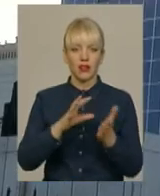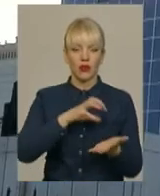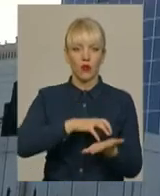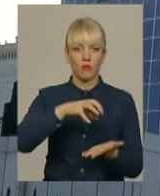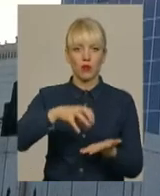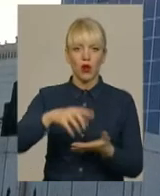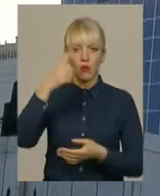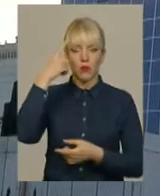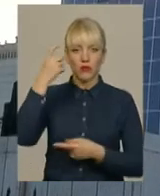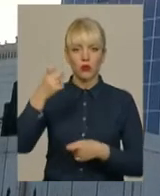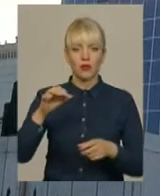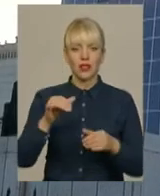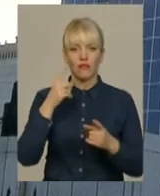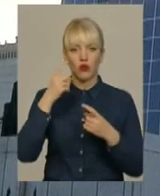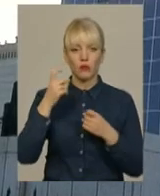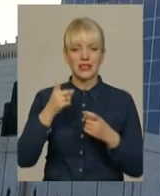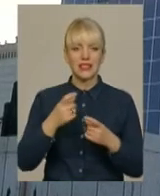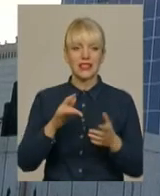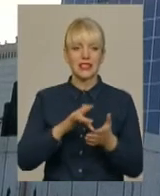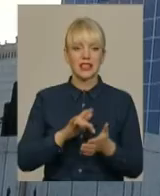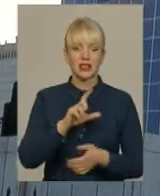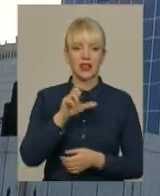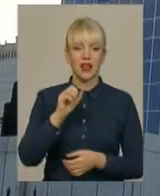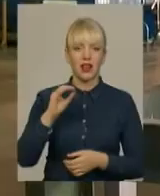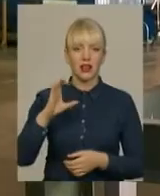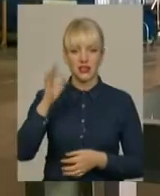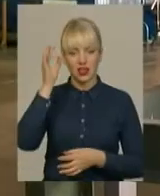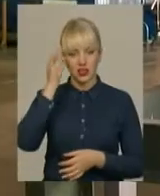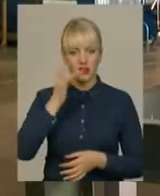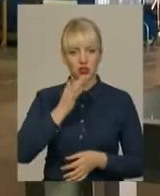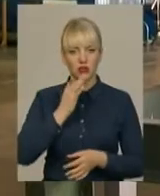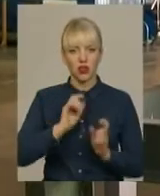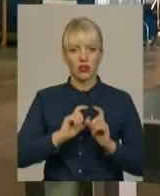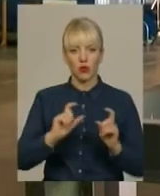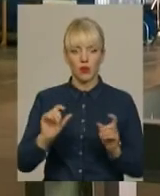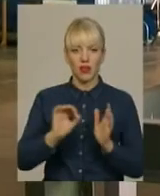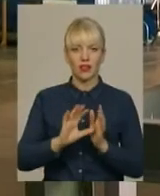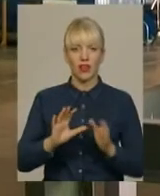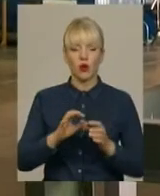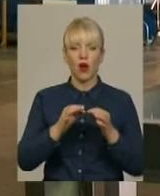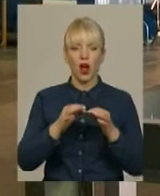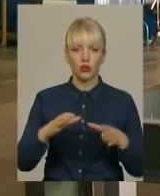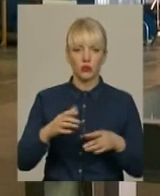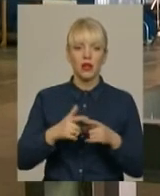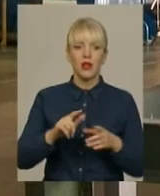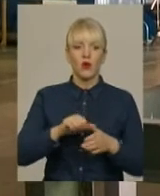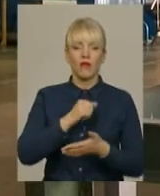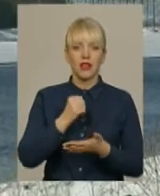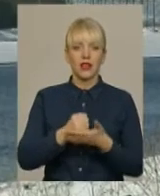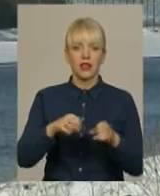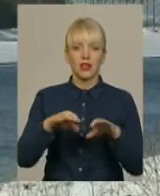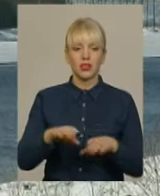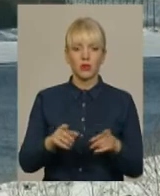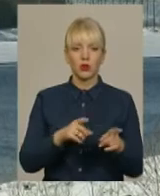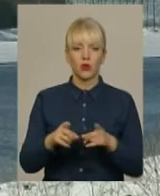Повідомляють в інформаційному центрі ХЕС. Нагадаю, національна компанія «Енергоатом» ухвалила рішення про підготовку блоку номер один